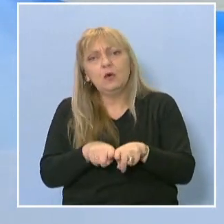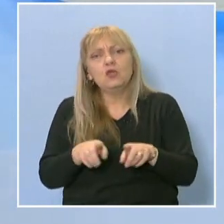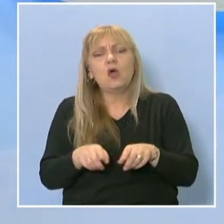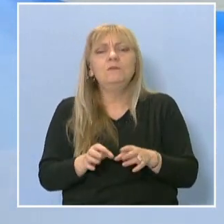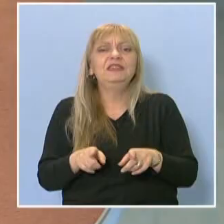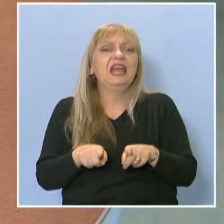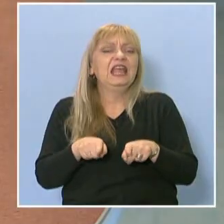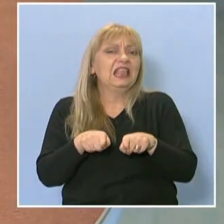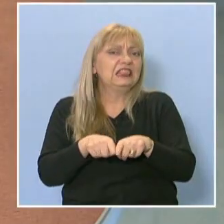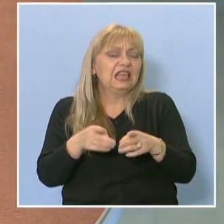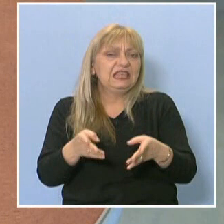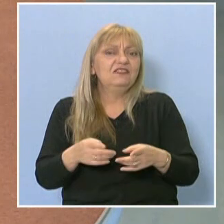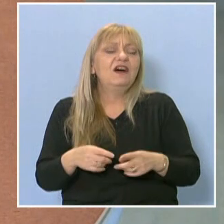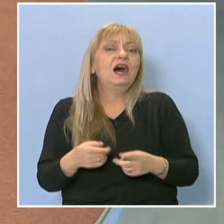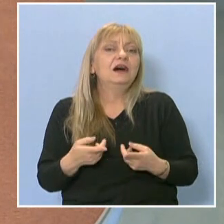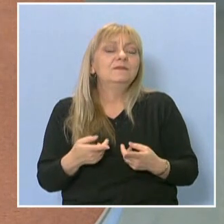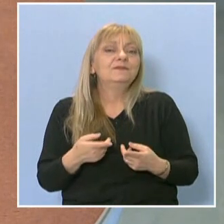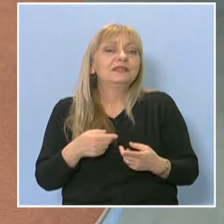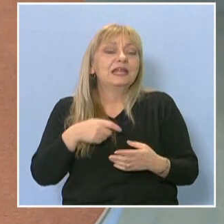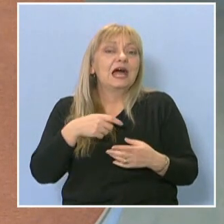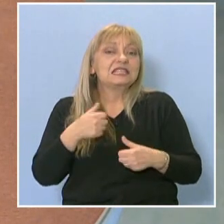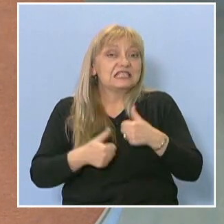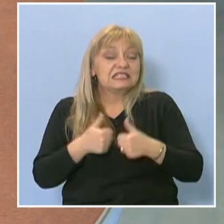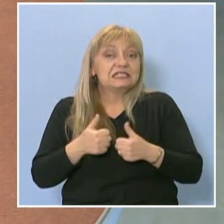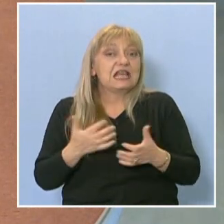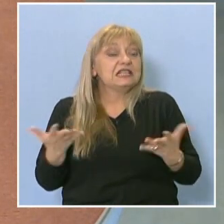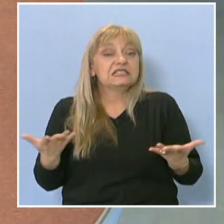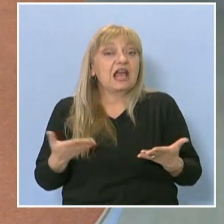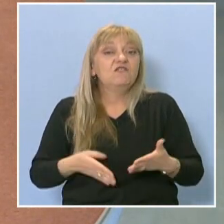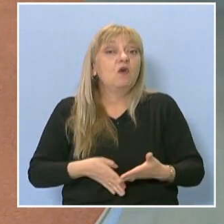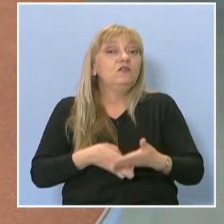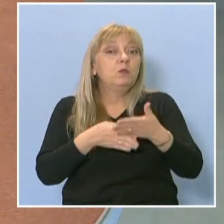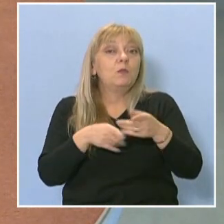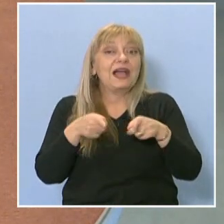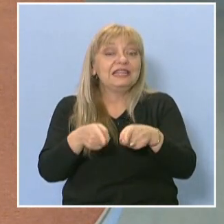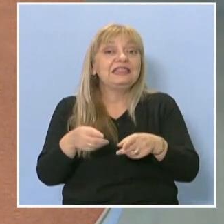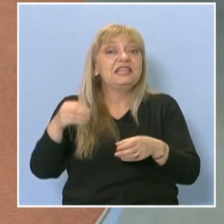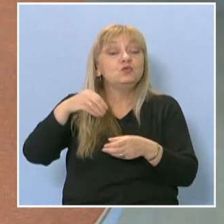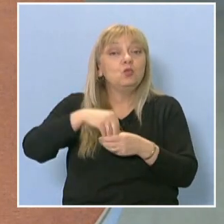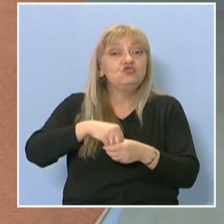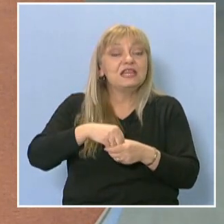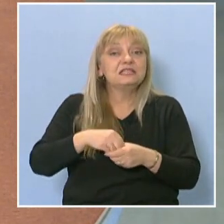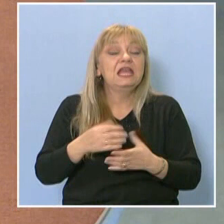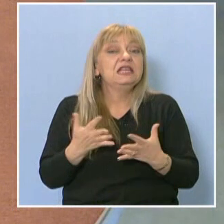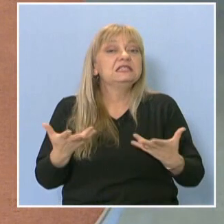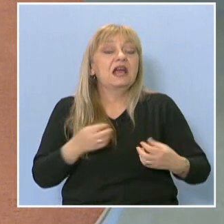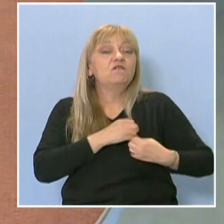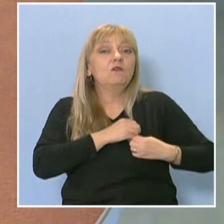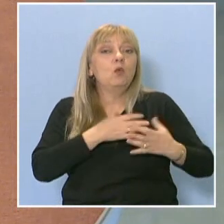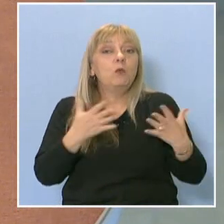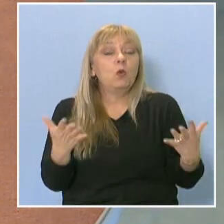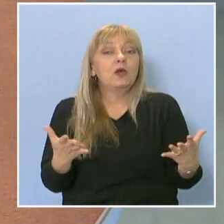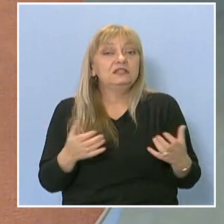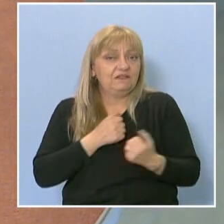такива тематики. С какво ви помагат тези участия и с какво ви обогатяват?